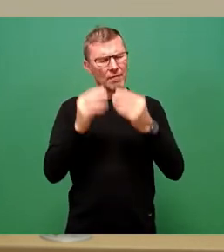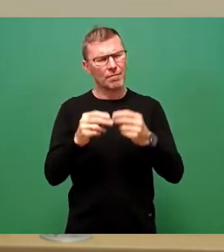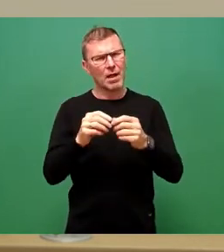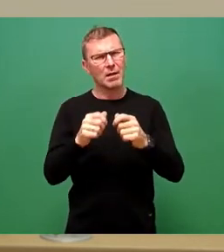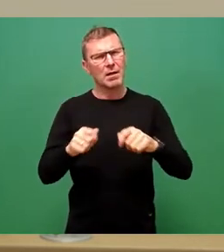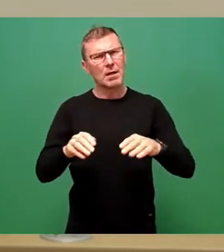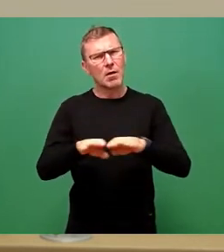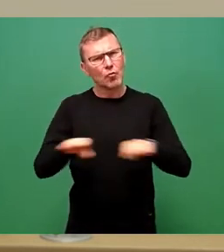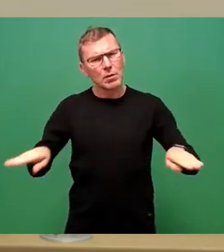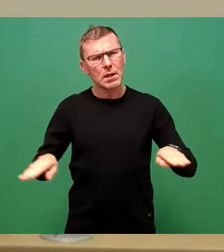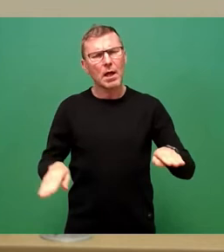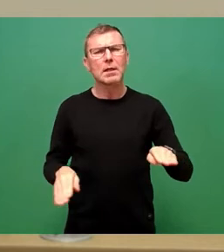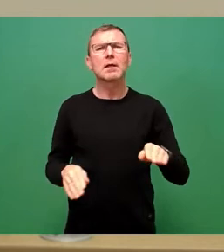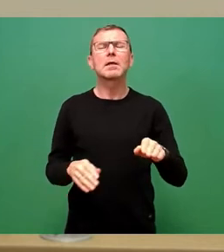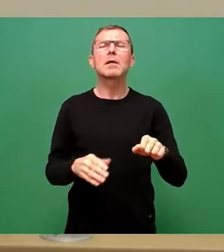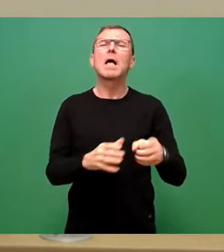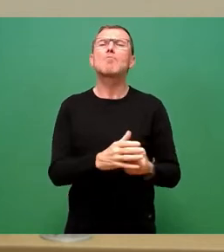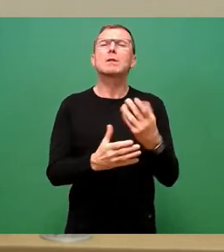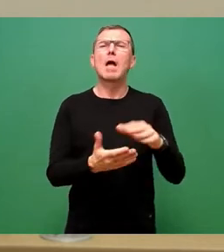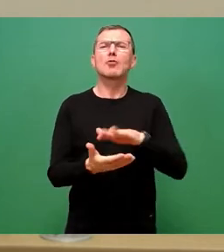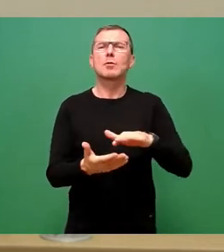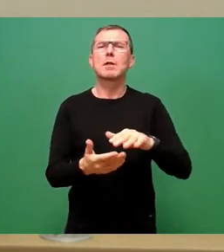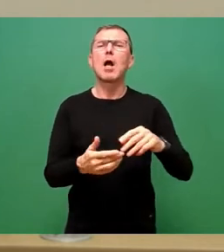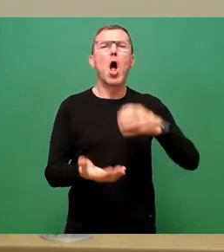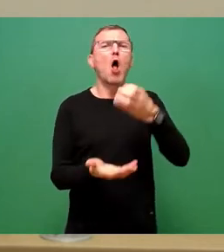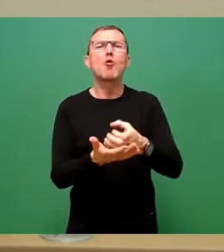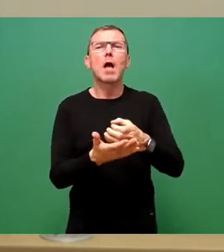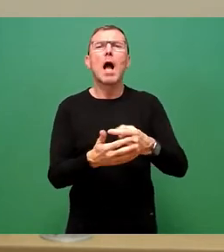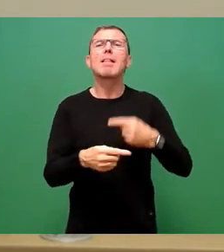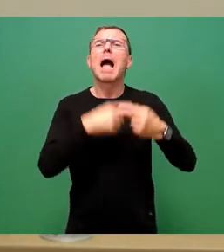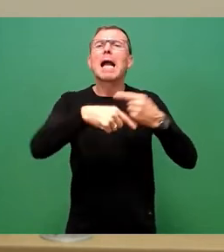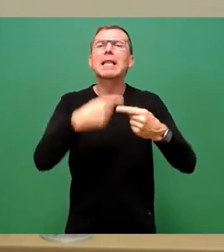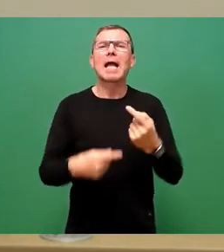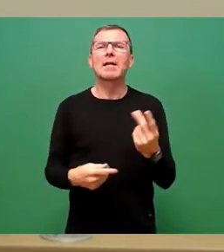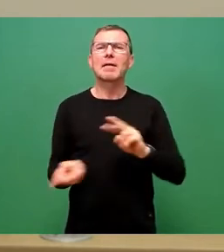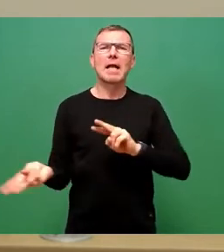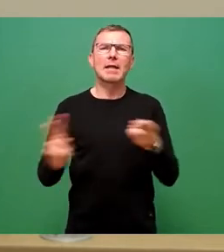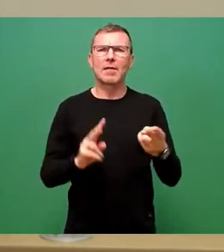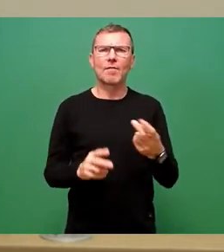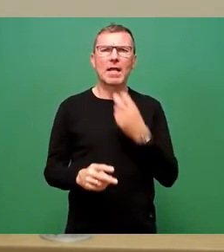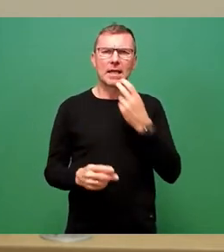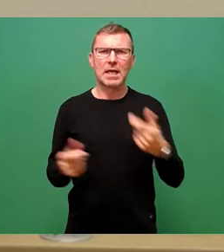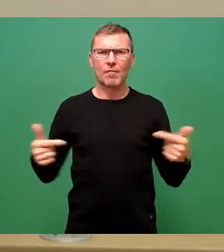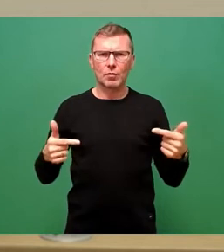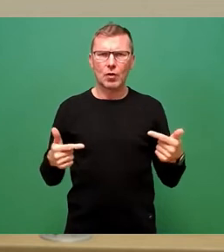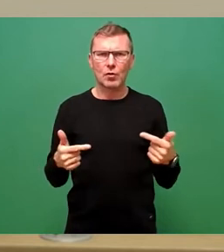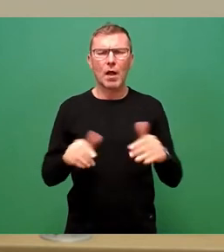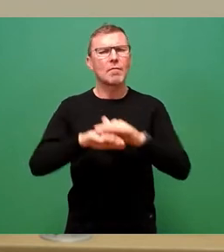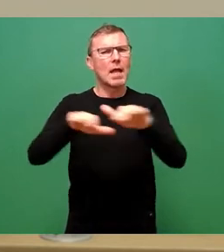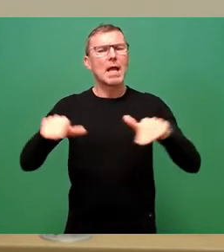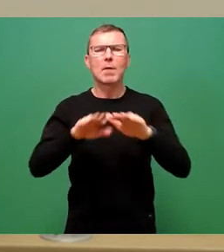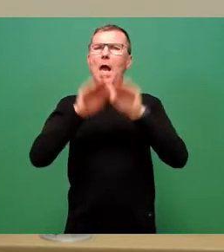Potenzialstudie zur lokalen regenerativen Energieversorgung auf der Ebene der Gebäude. Für deren